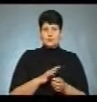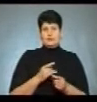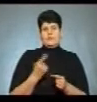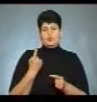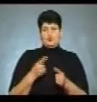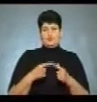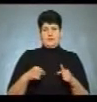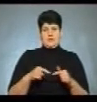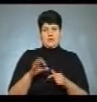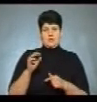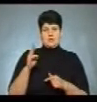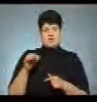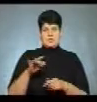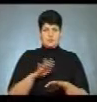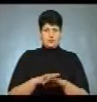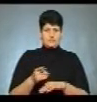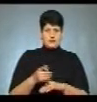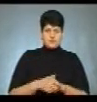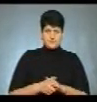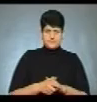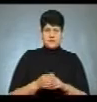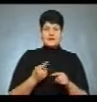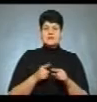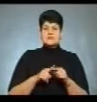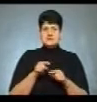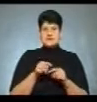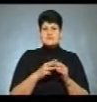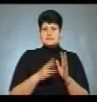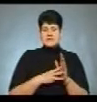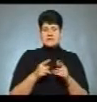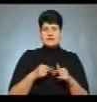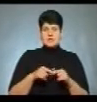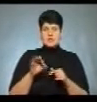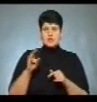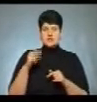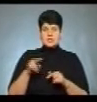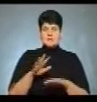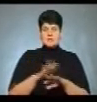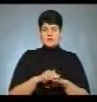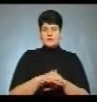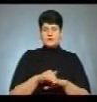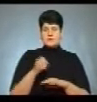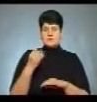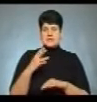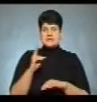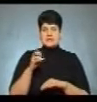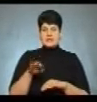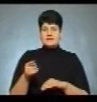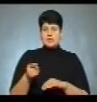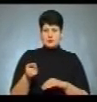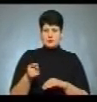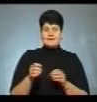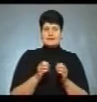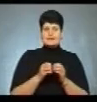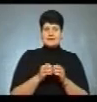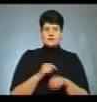Ощадбанку у Тернополі. Це 18-те відділення Ощадбанку на вулиці 15 квітня у Тернополі. На